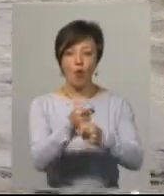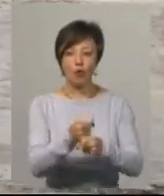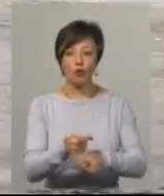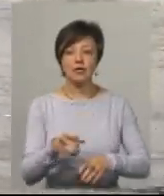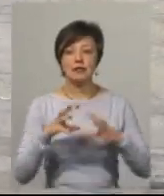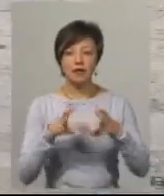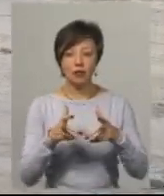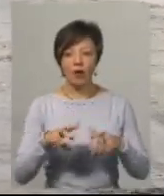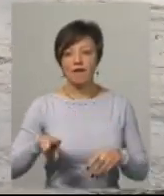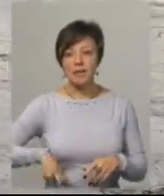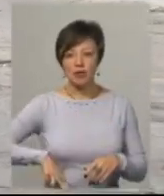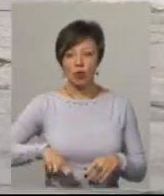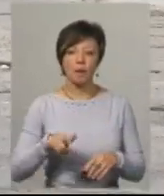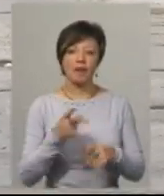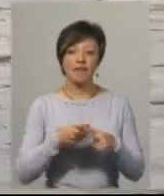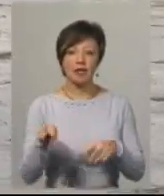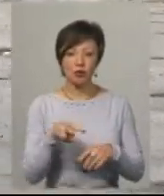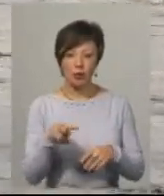в листопаді на Хмельницьких дорогах.